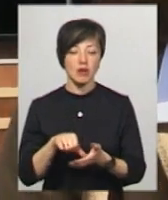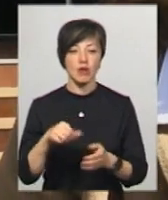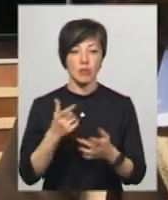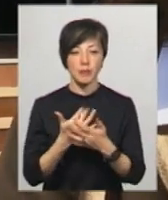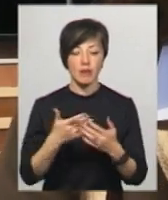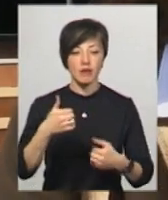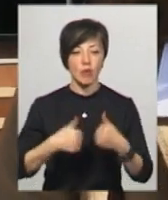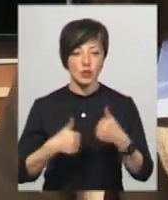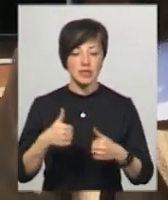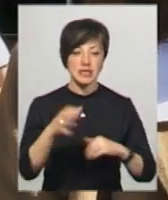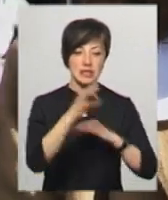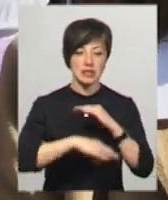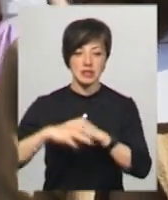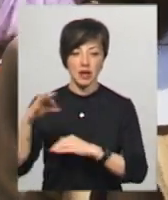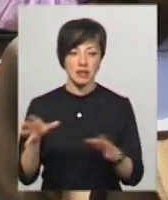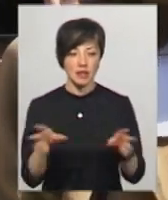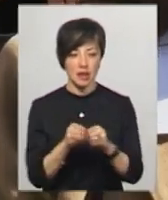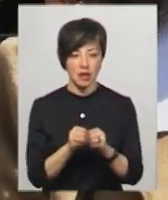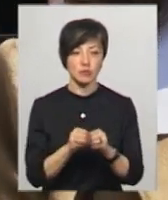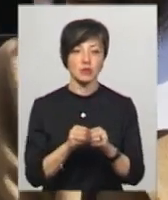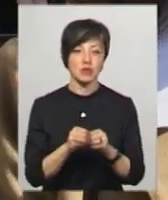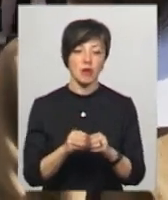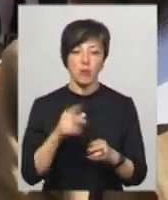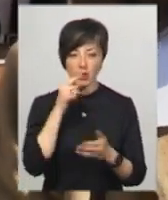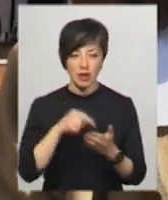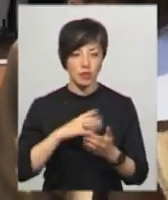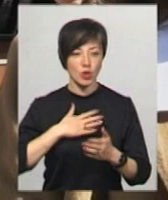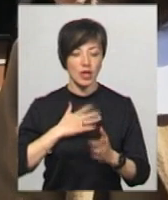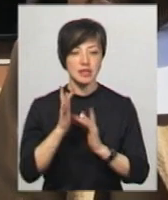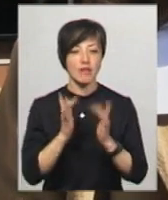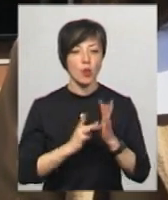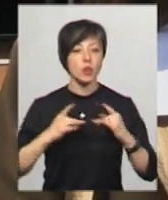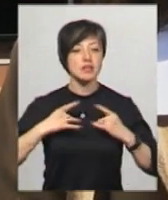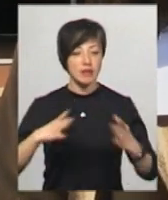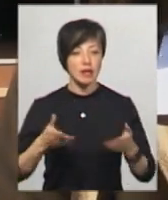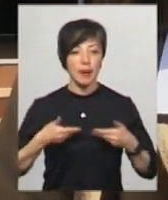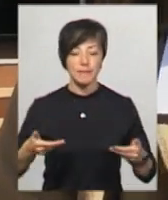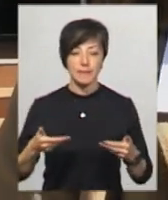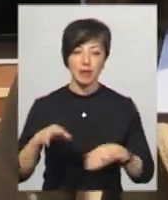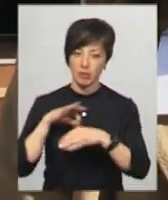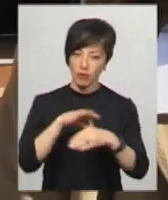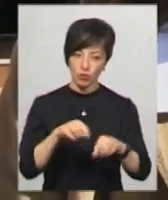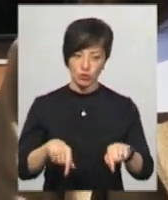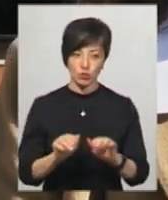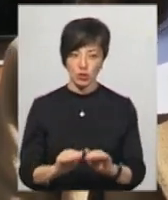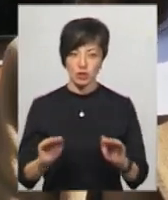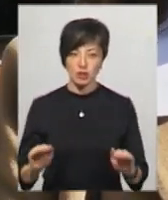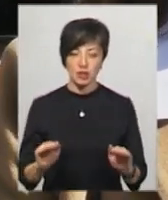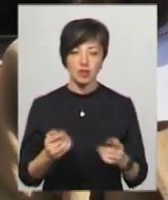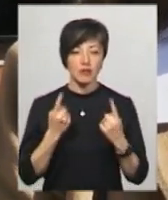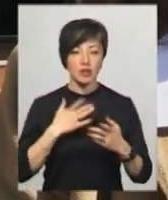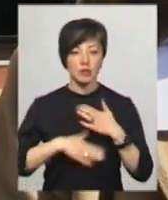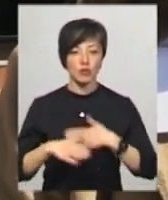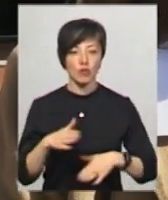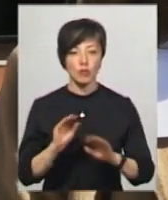у конкурсі «Схід та Захід разом», щоб потрапити до нас на Великодні свята. І ми привозимо сюди діток, з великим